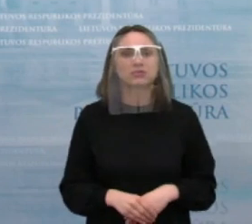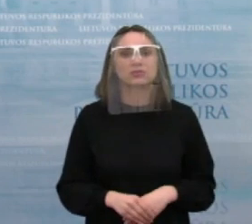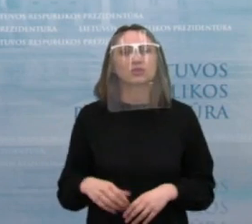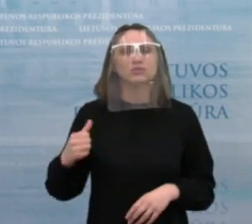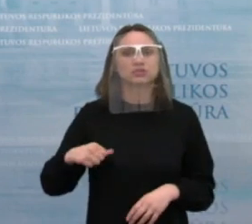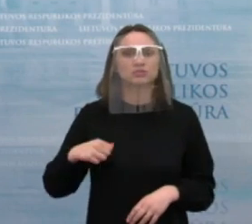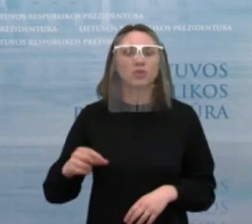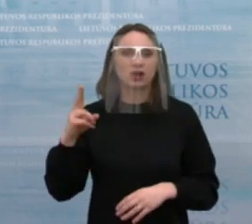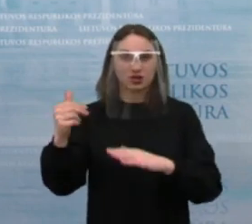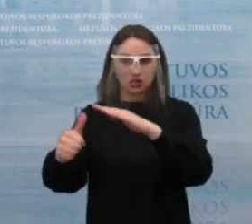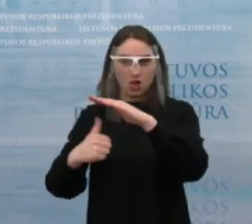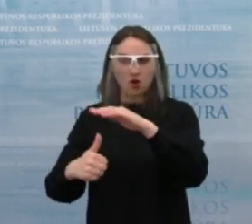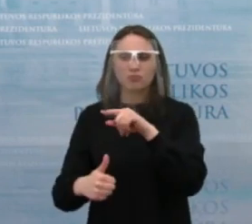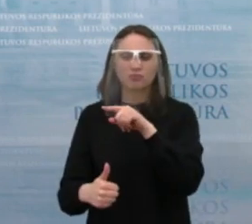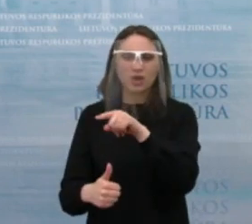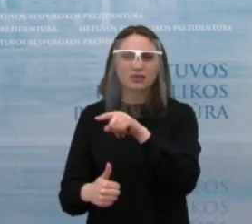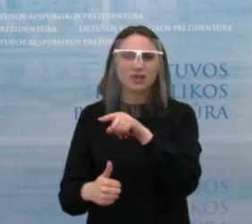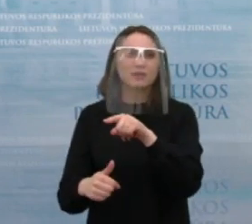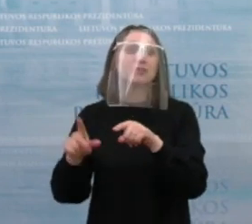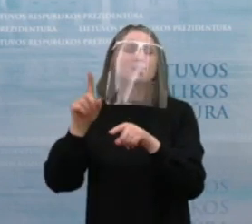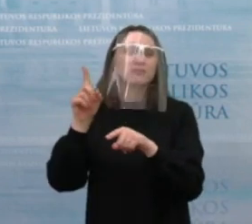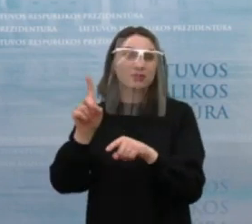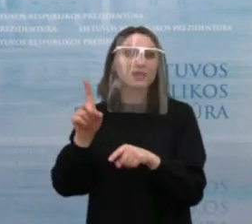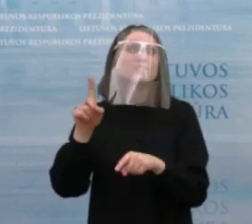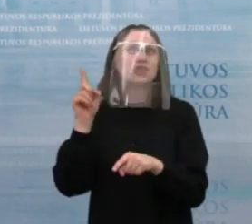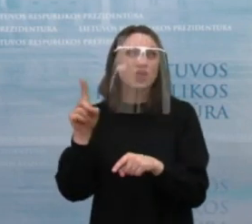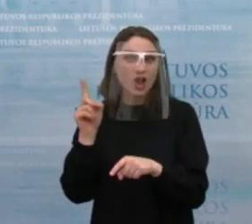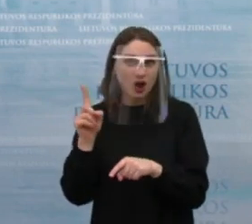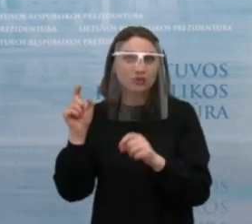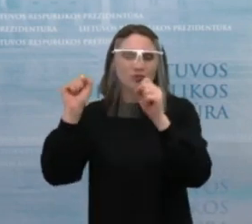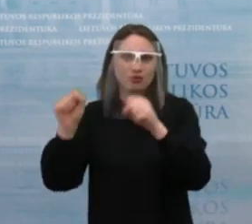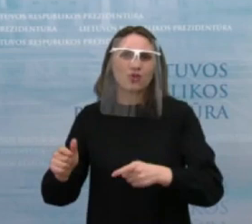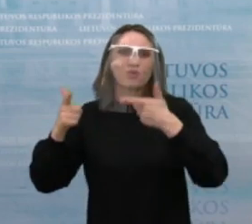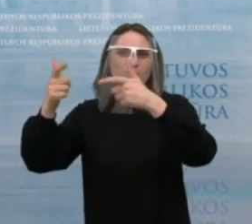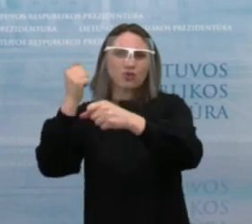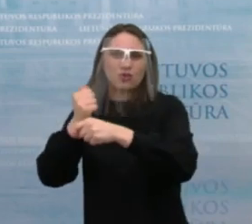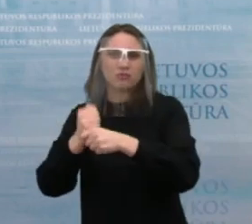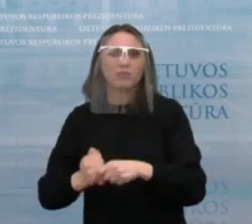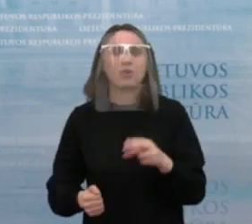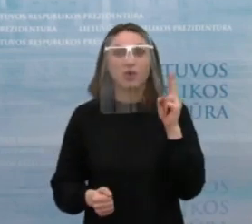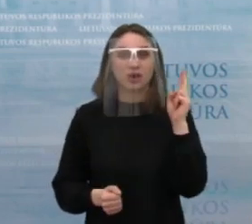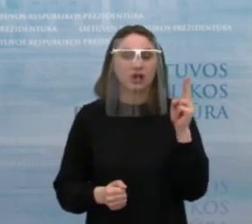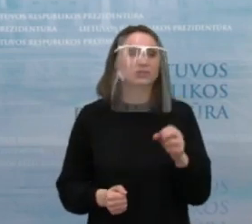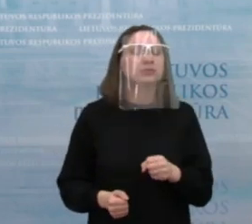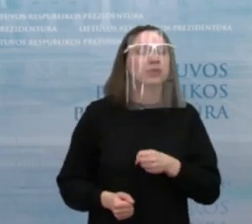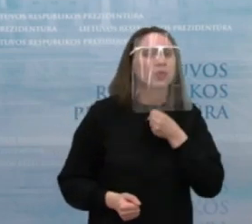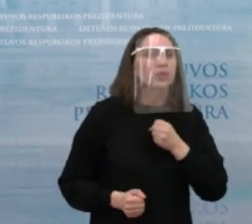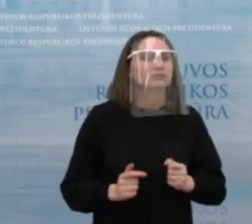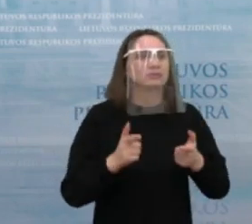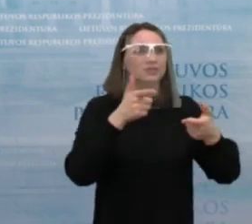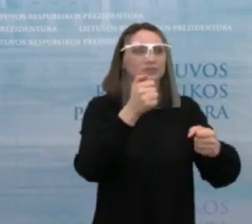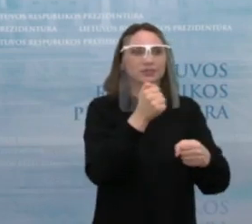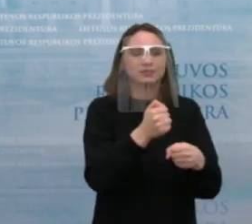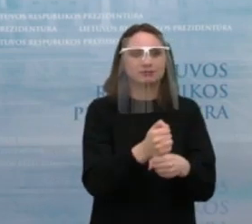visgi yra didžiausias ir potencialas susirasti darbo vietą. Daug mažesnės galimybės susirasti darbo vietą turi pagyvenęs žmonės, kurie